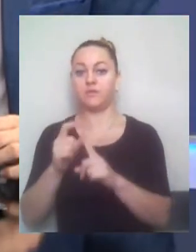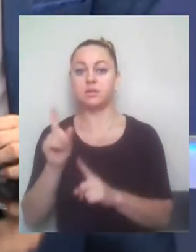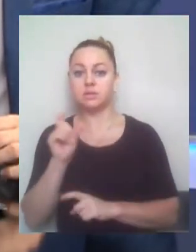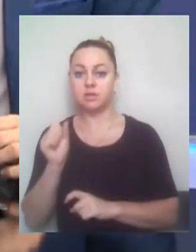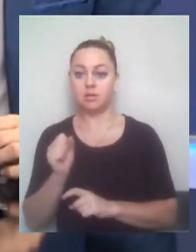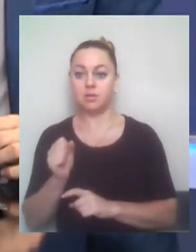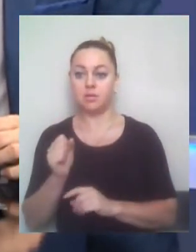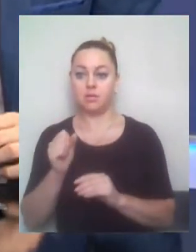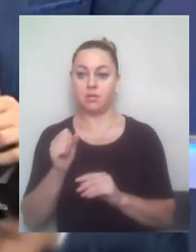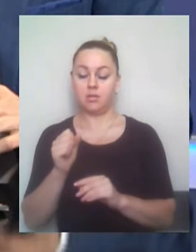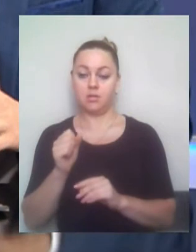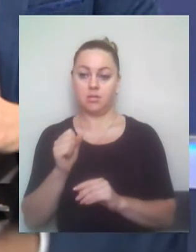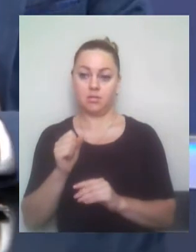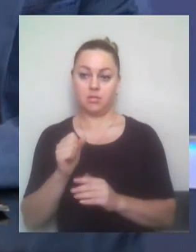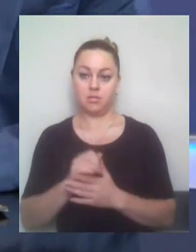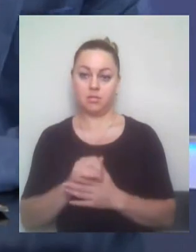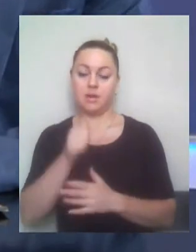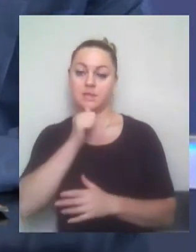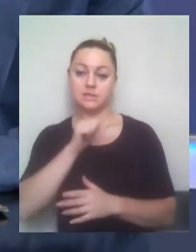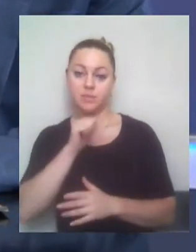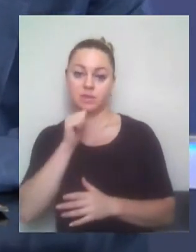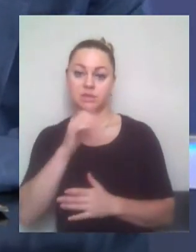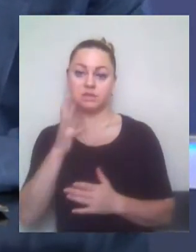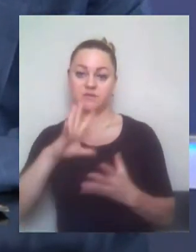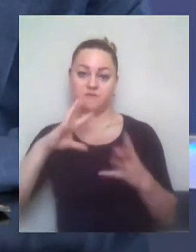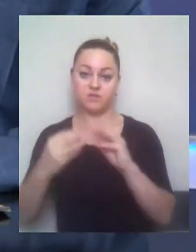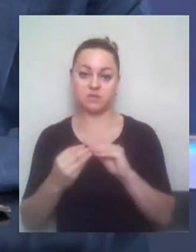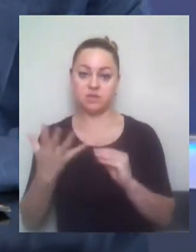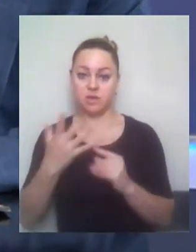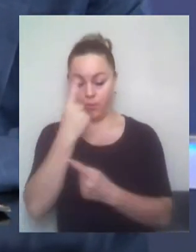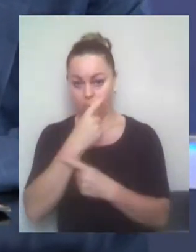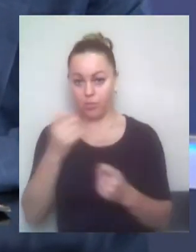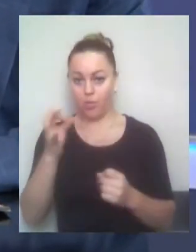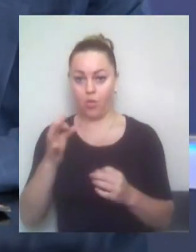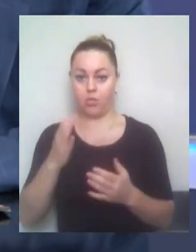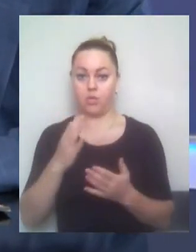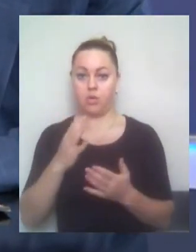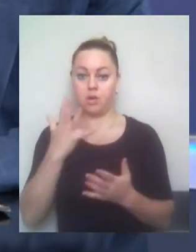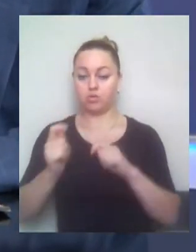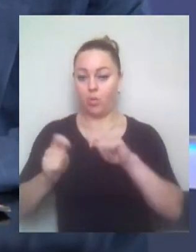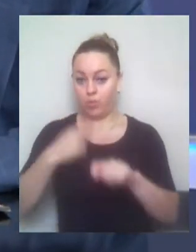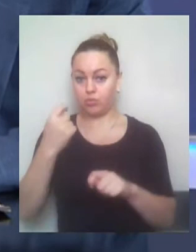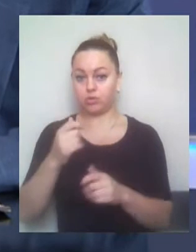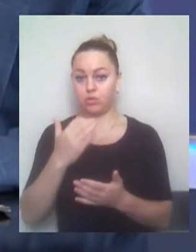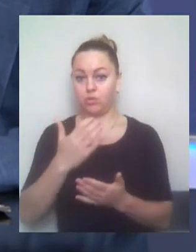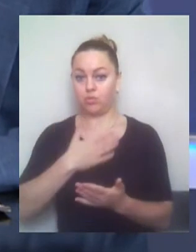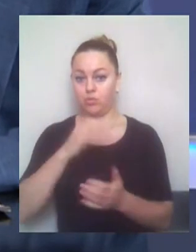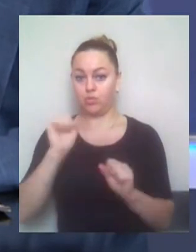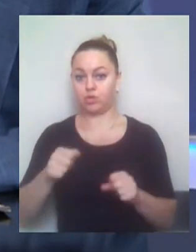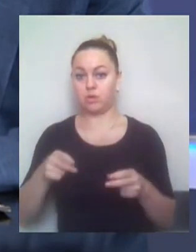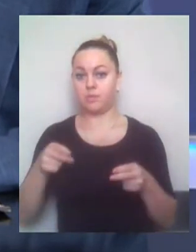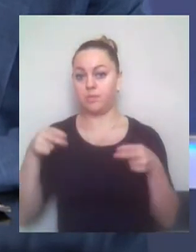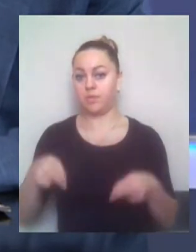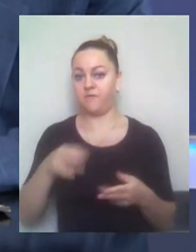Тому всі експерти, які надавали висновки, попереджені про кримінальну відповідальність. Саме вони відповідають за стан